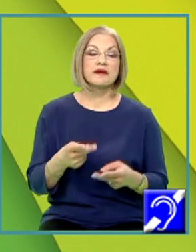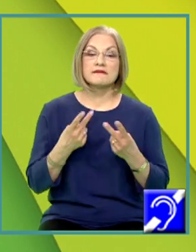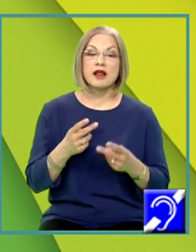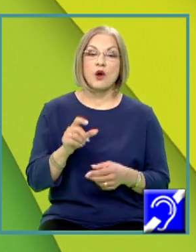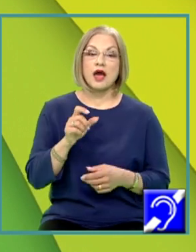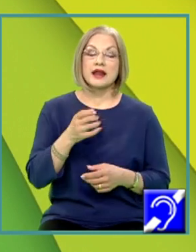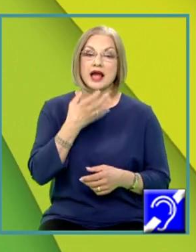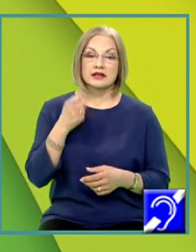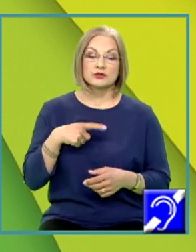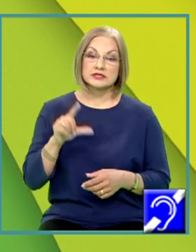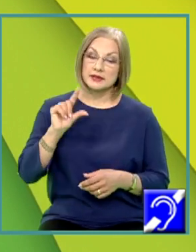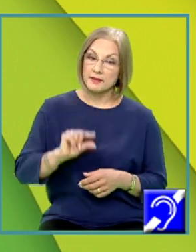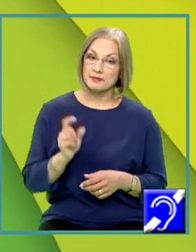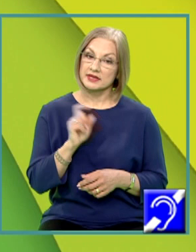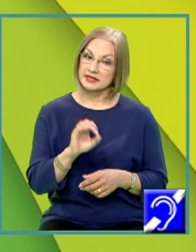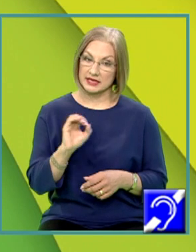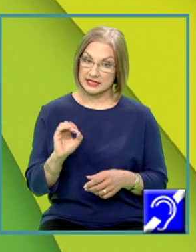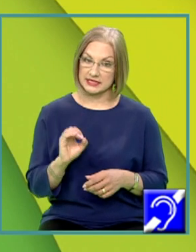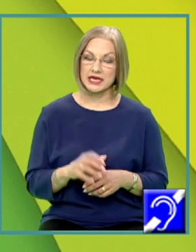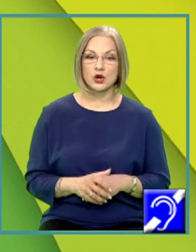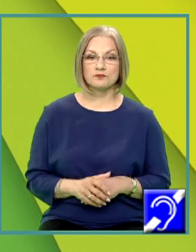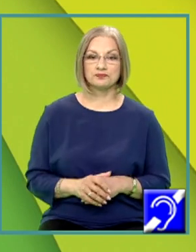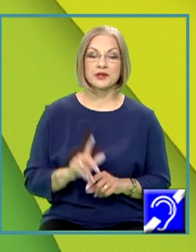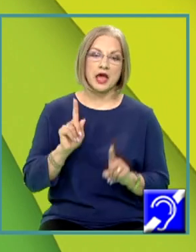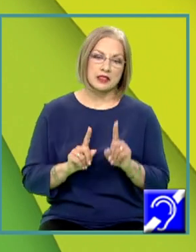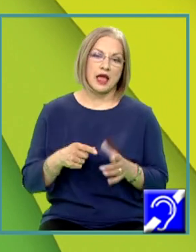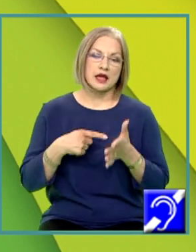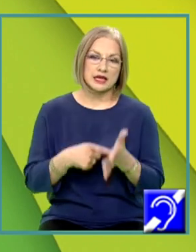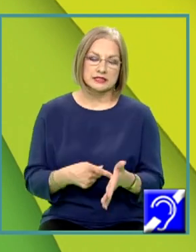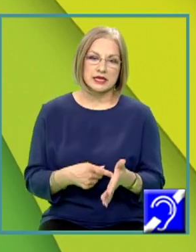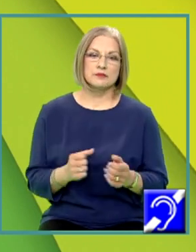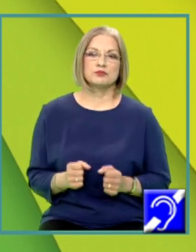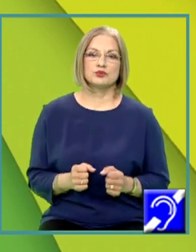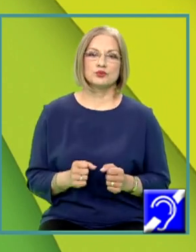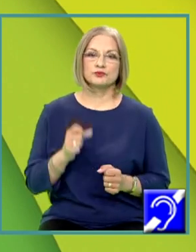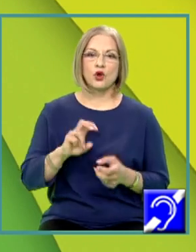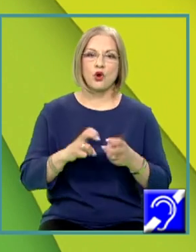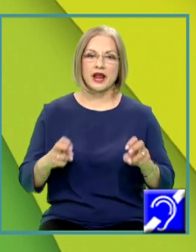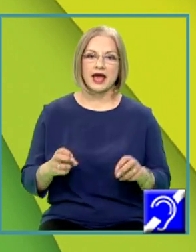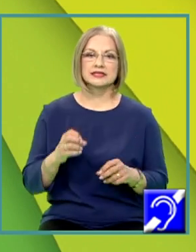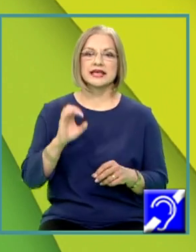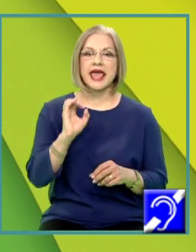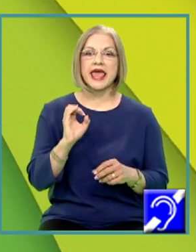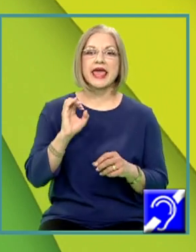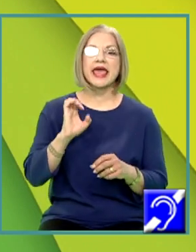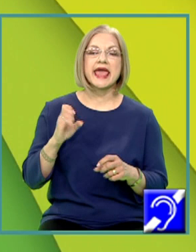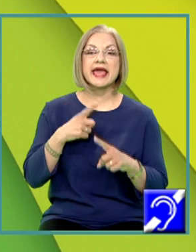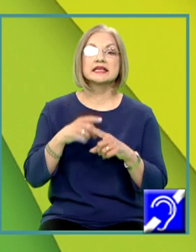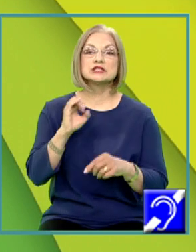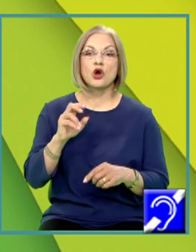este mai mică decât 0. Dacă luăm spre exemplificare o reacție exotermă,